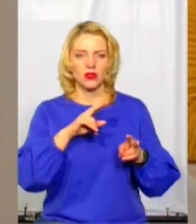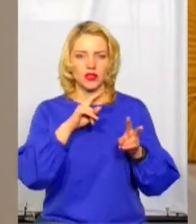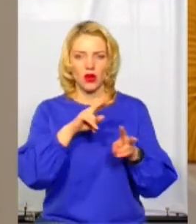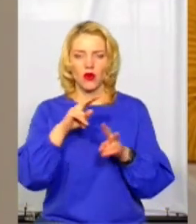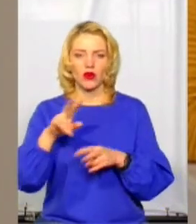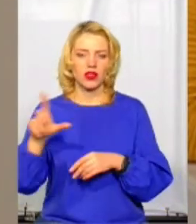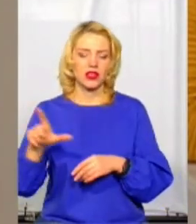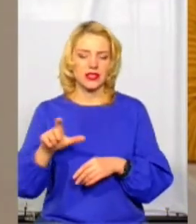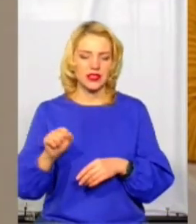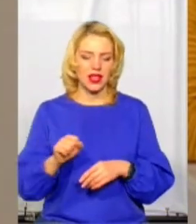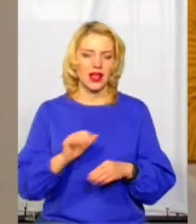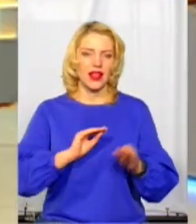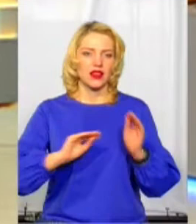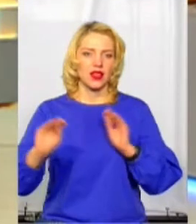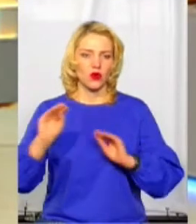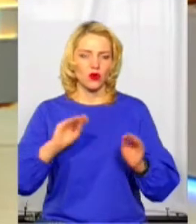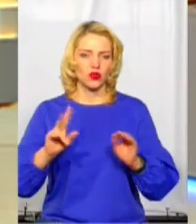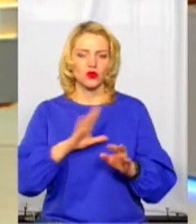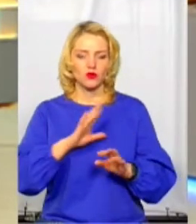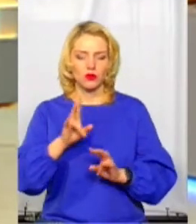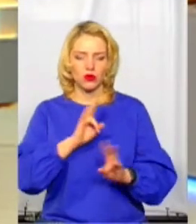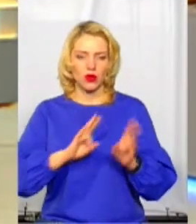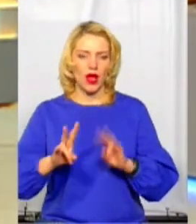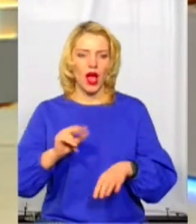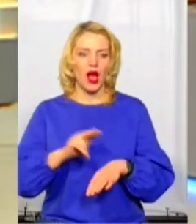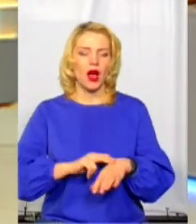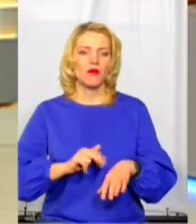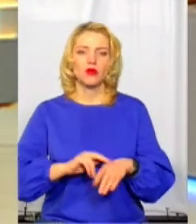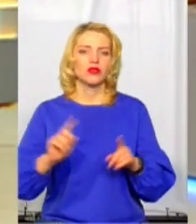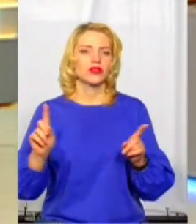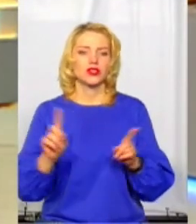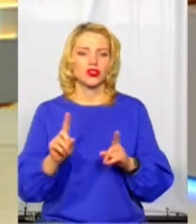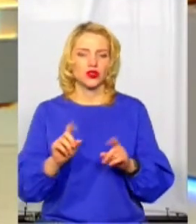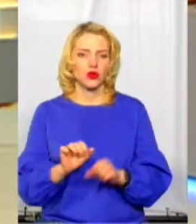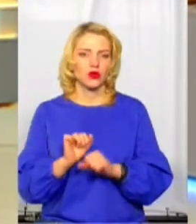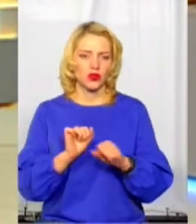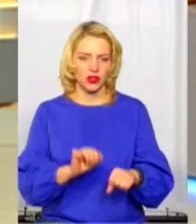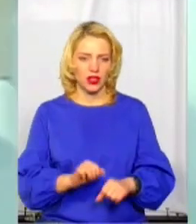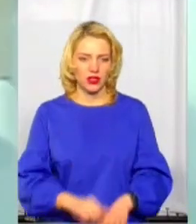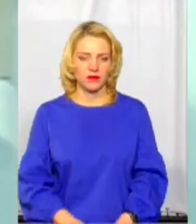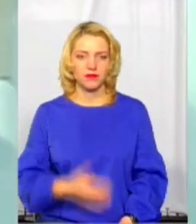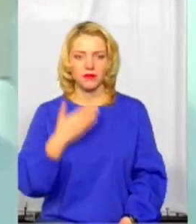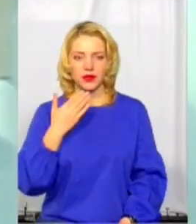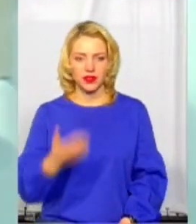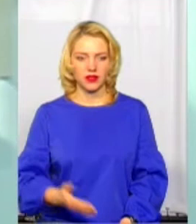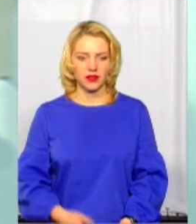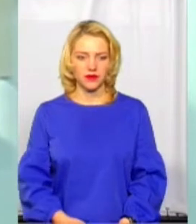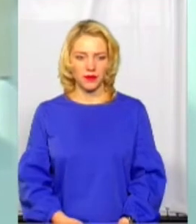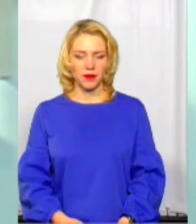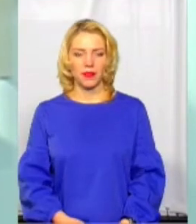їх не пошкодили вандали. А от поліція, кого від чого охороняє? В першу чергу наша задача. можна сказати?